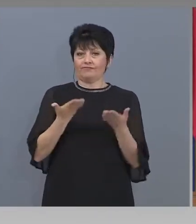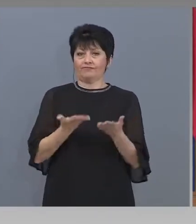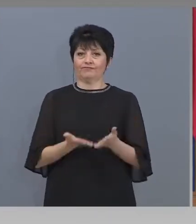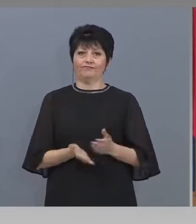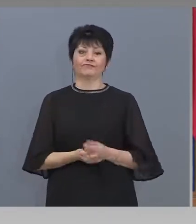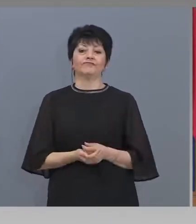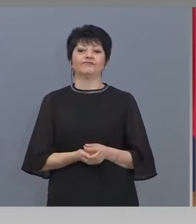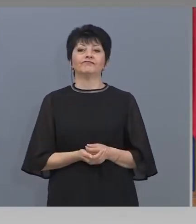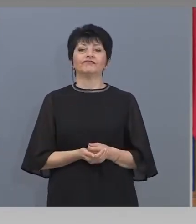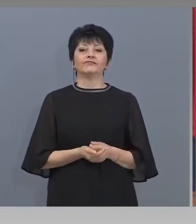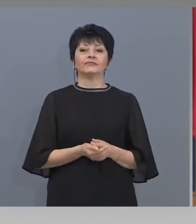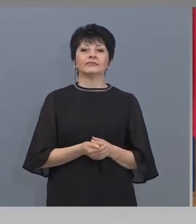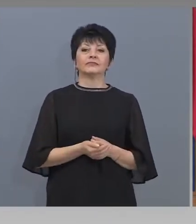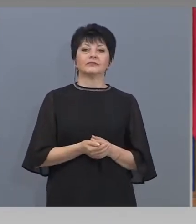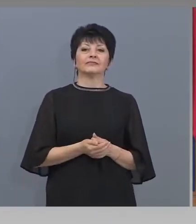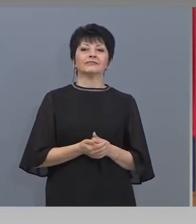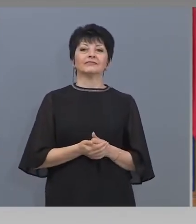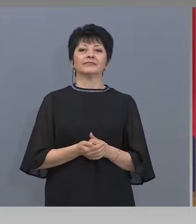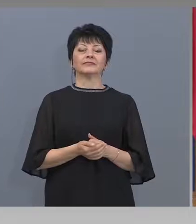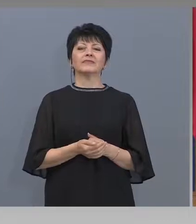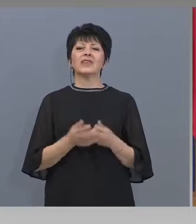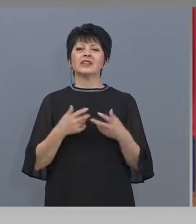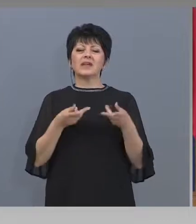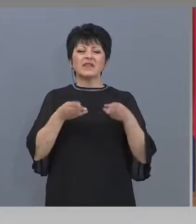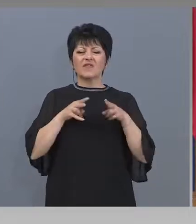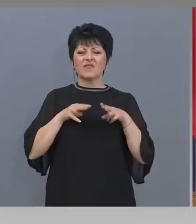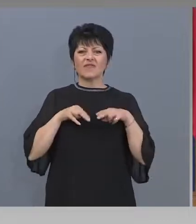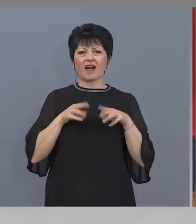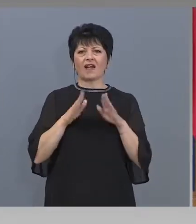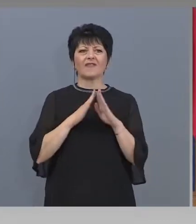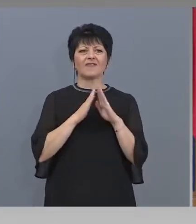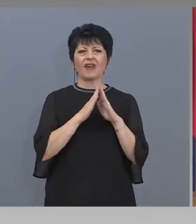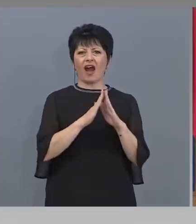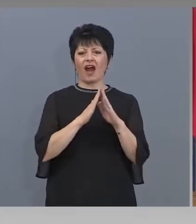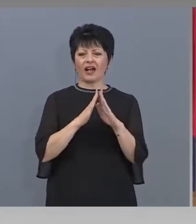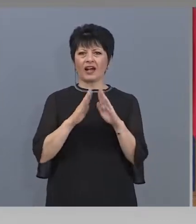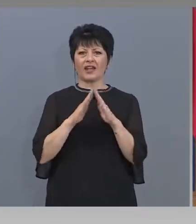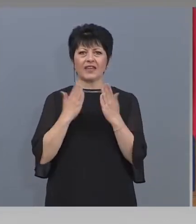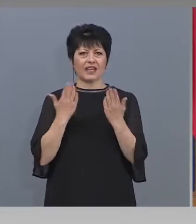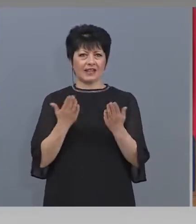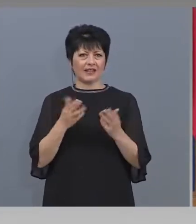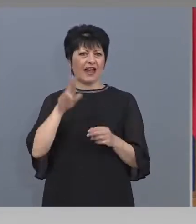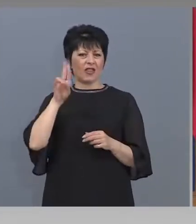Господин Пемов, може ли още веднъж да върна към книгите какващам с норвежската програма?